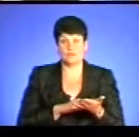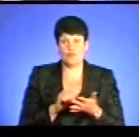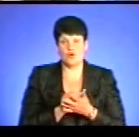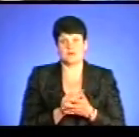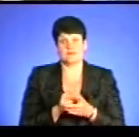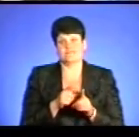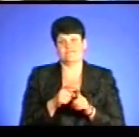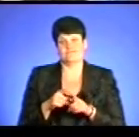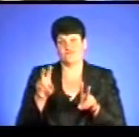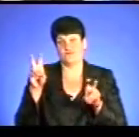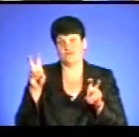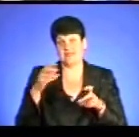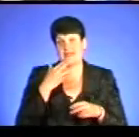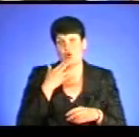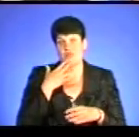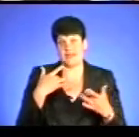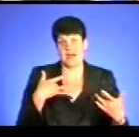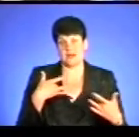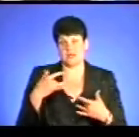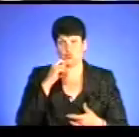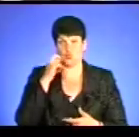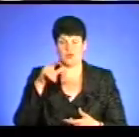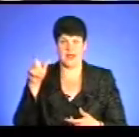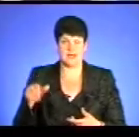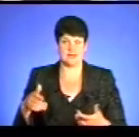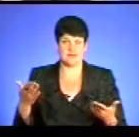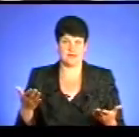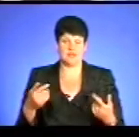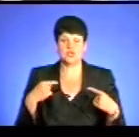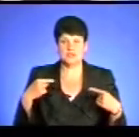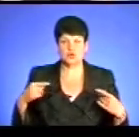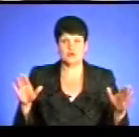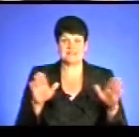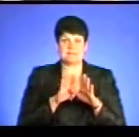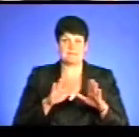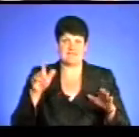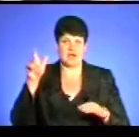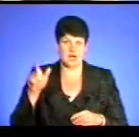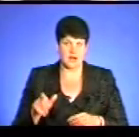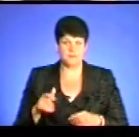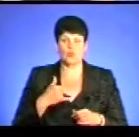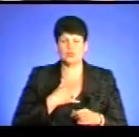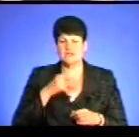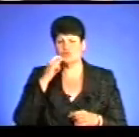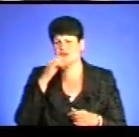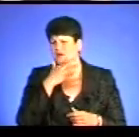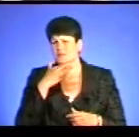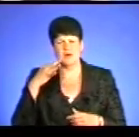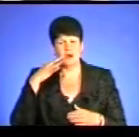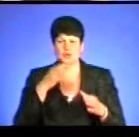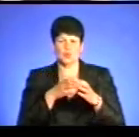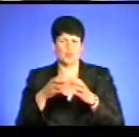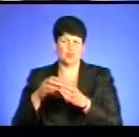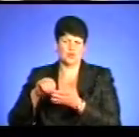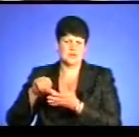значення титулу якогось народного артиста України чи будь-якого співака і так далі. В нас в Україні є предостатньо гуртів, які можуть